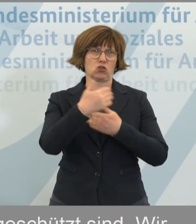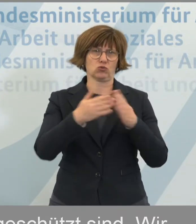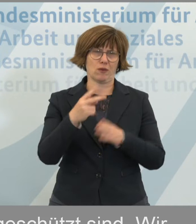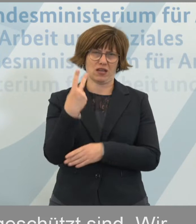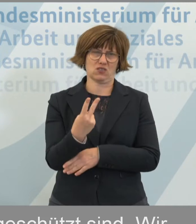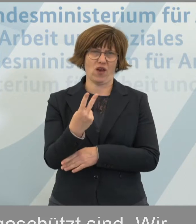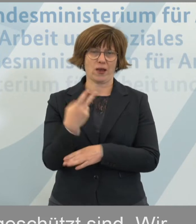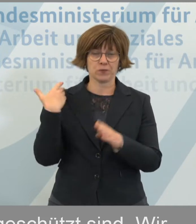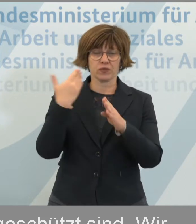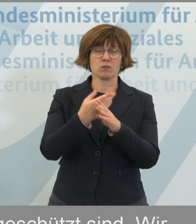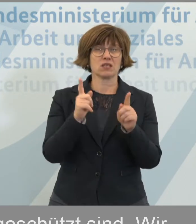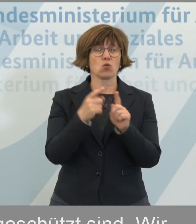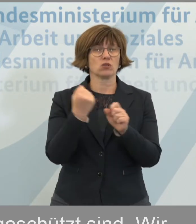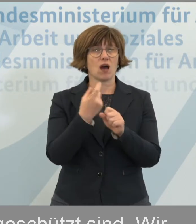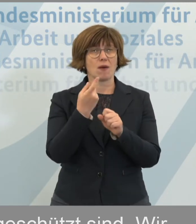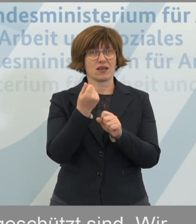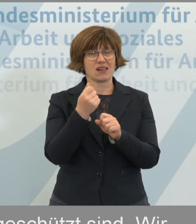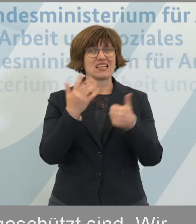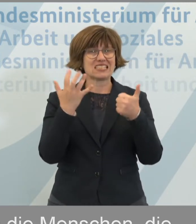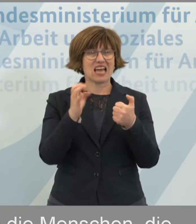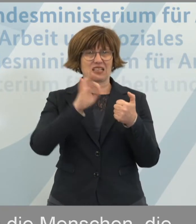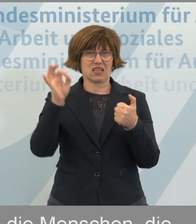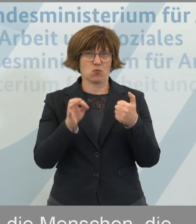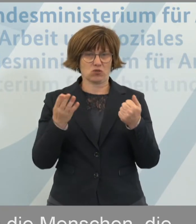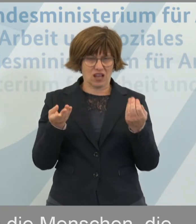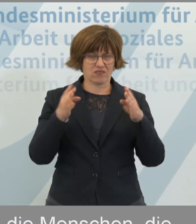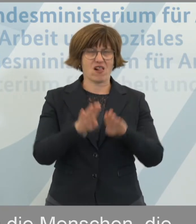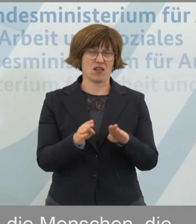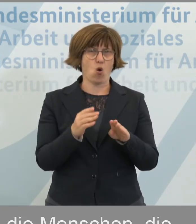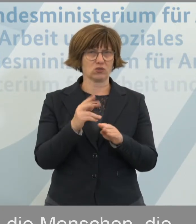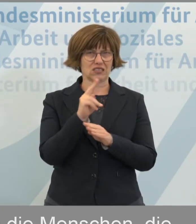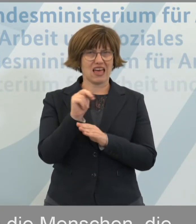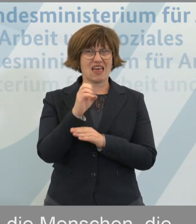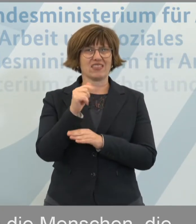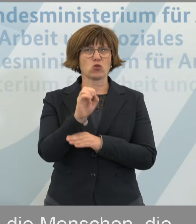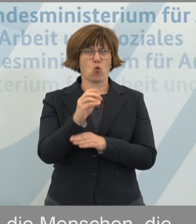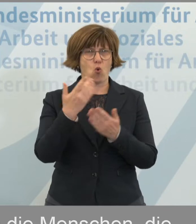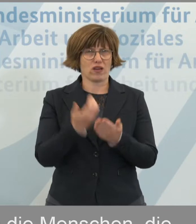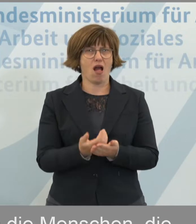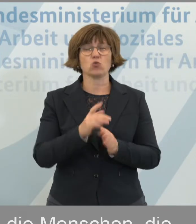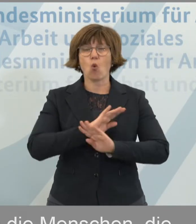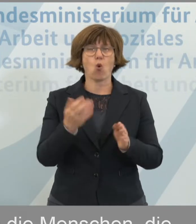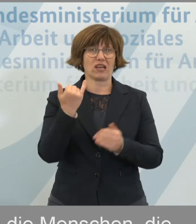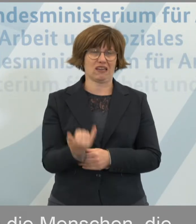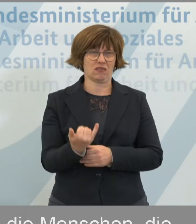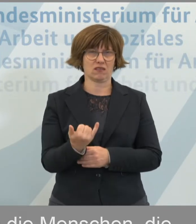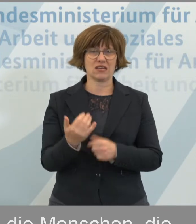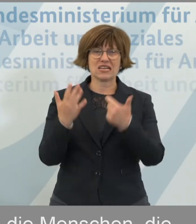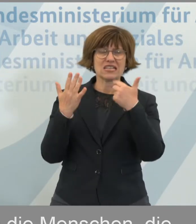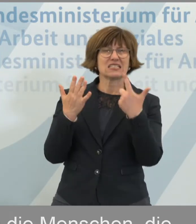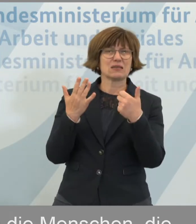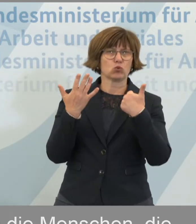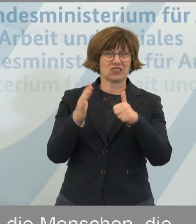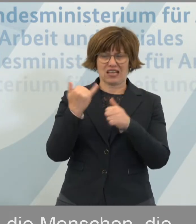Bisher beträgt das Kurzarbeitergeld 60 Prozent des ausgefallenen Nettogehalts in einem Haushalt ohne Kind und 67